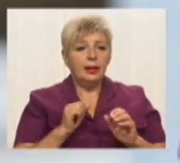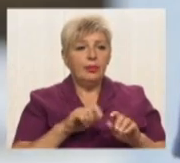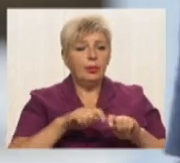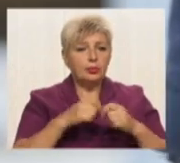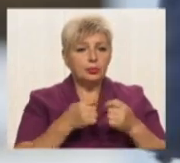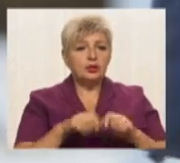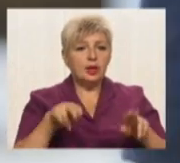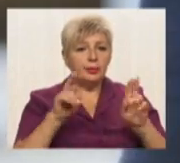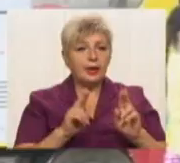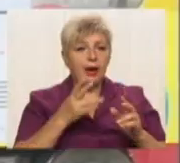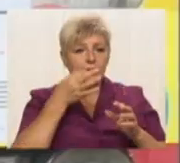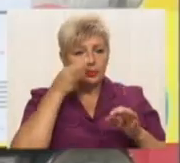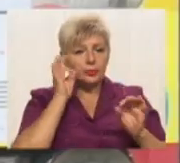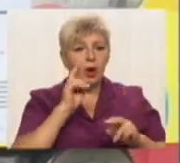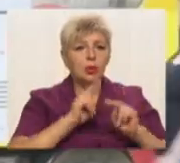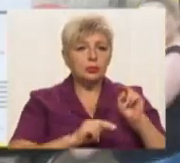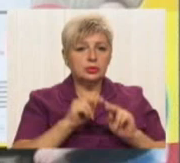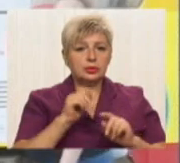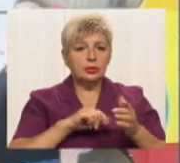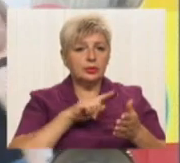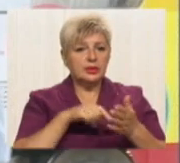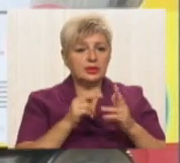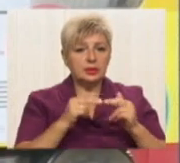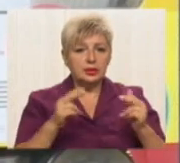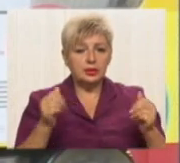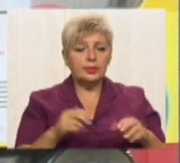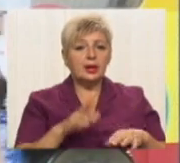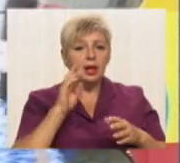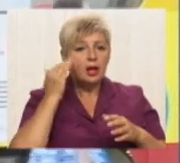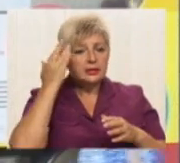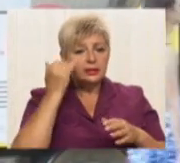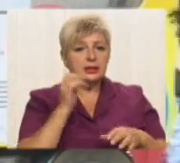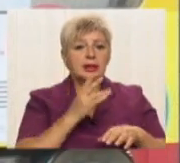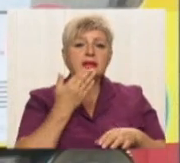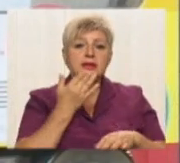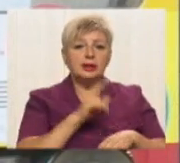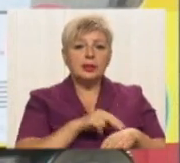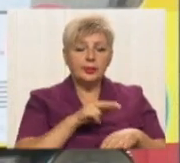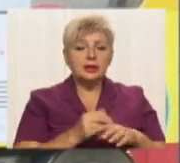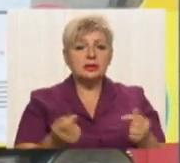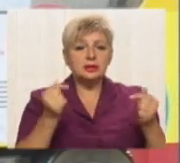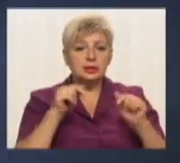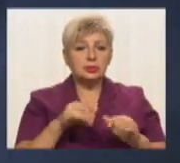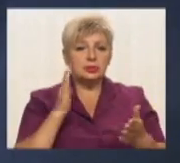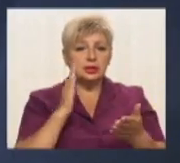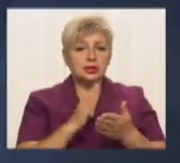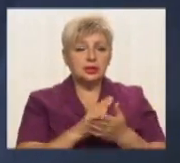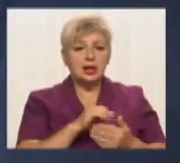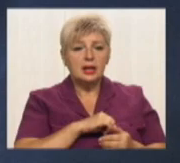Дніпро. Ця акція є узгодженою. Ціль Національної поліції тут є саме